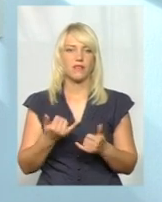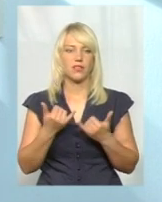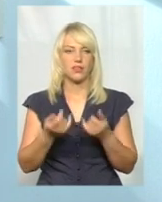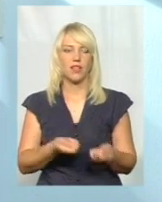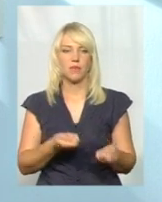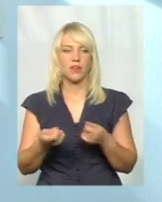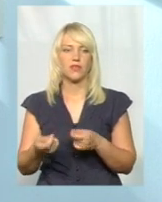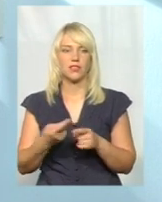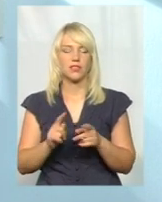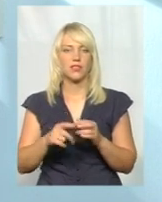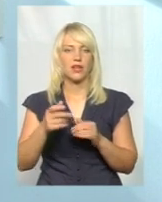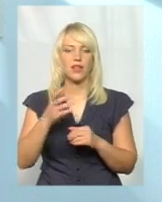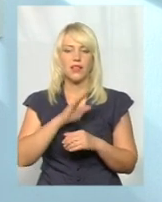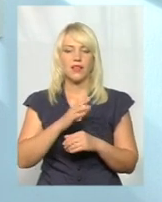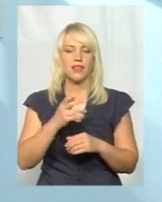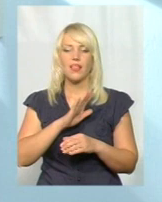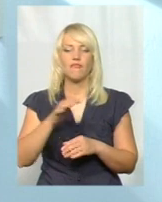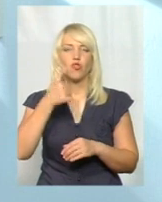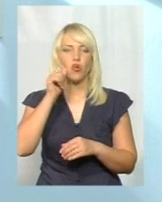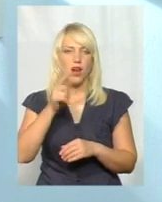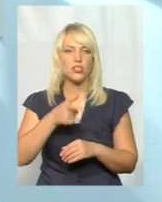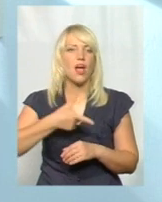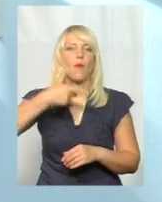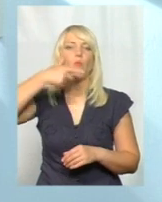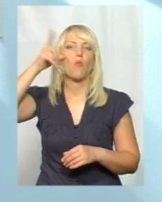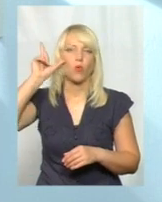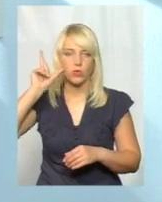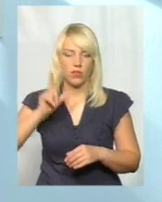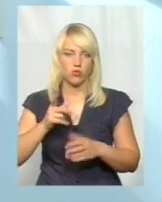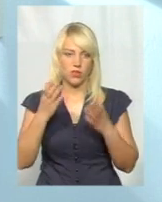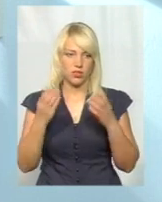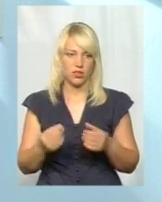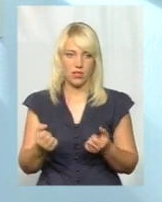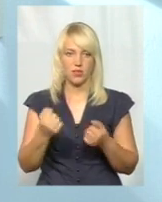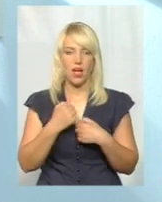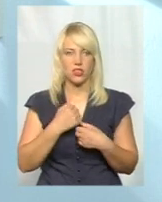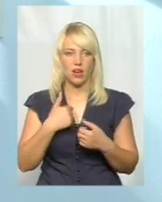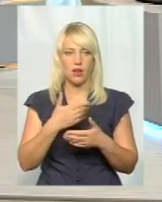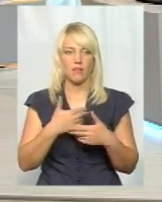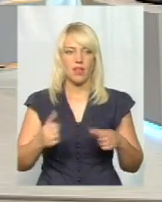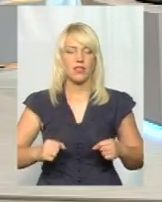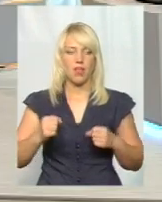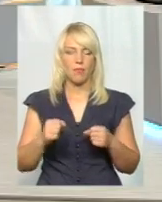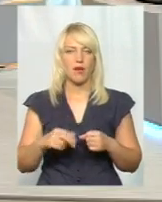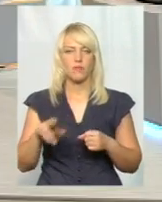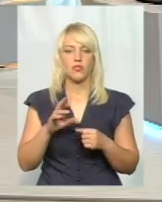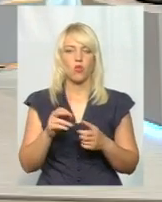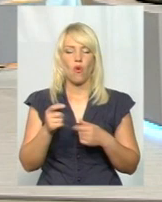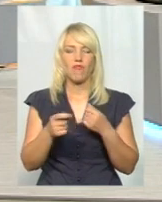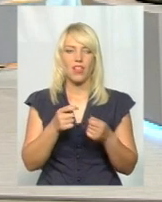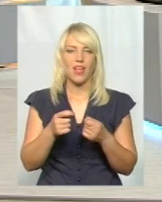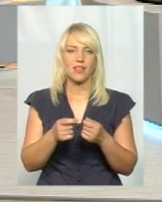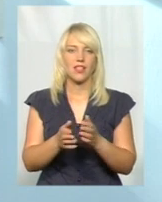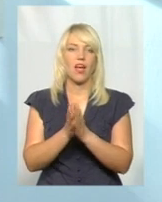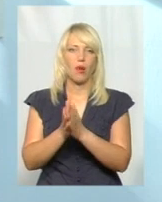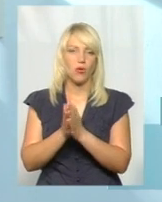позавчорашній день. Не вчорашній, а позавчорашній. На жаль, ми намагаємось до влади апелювати, говорити, влада